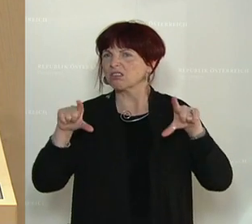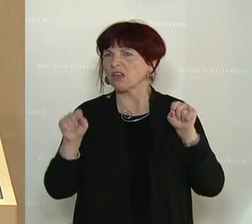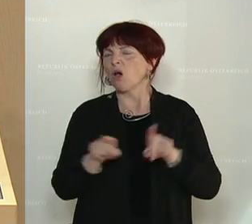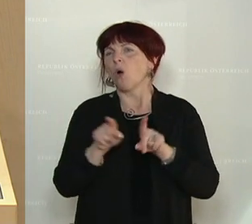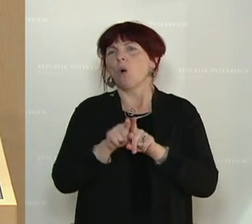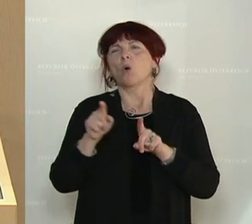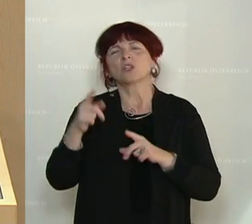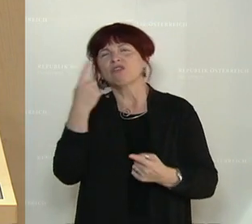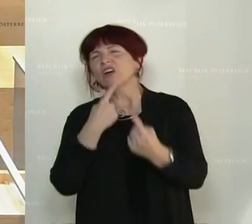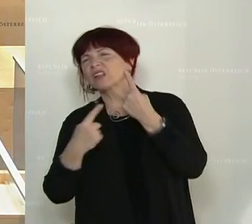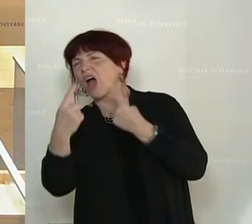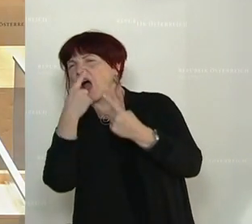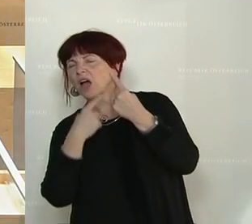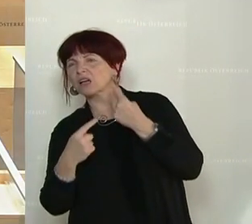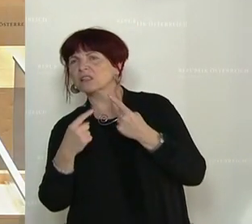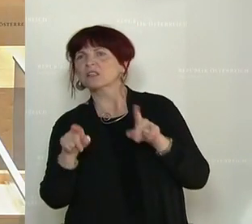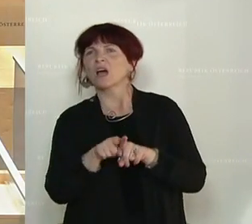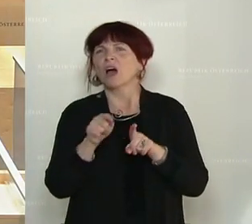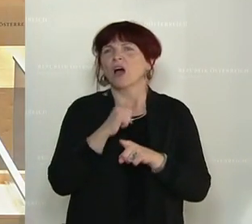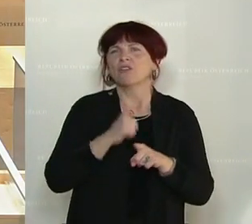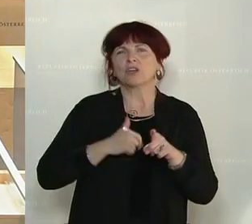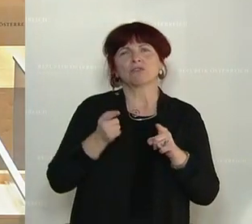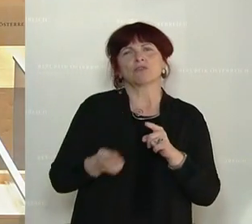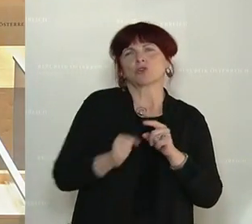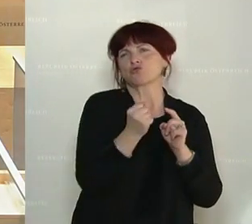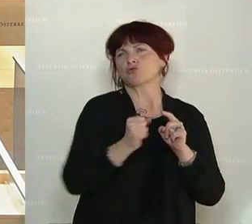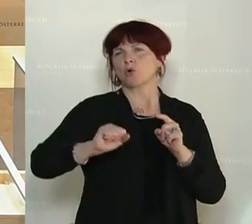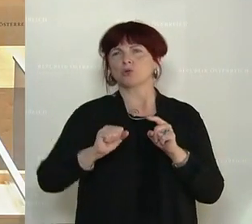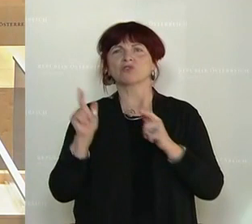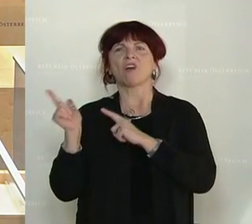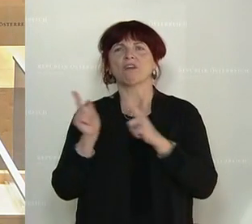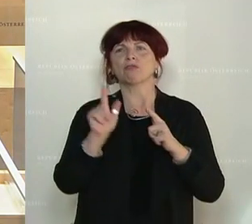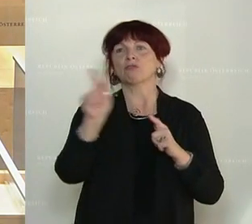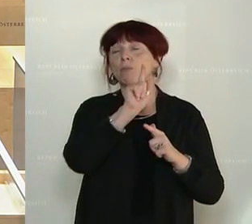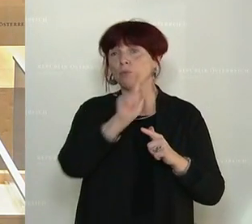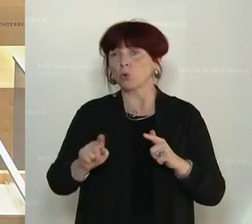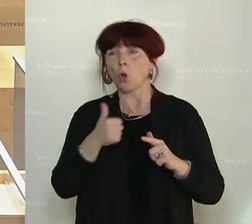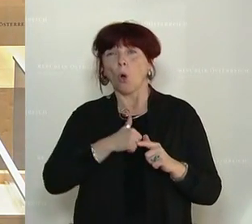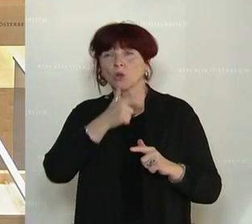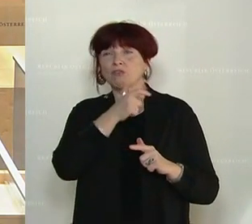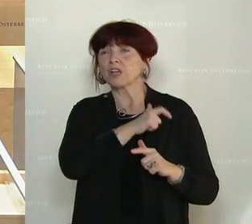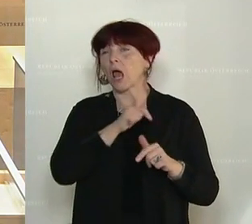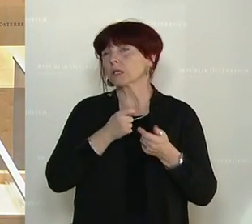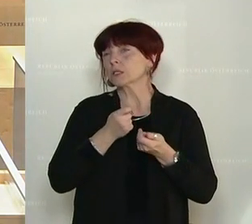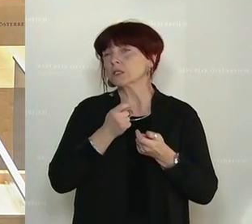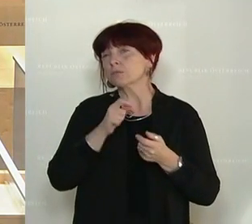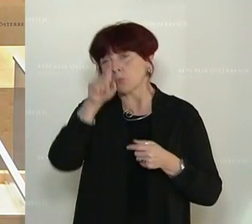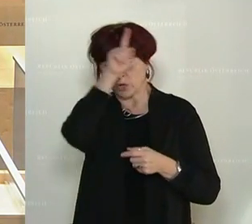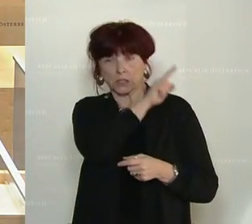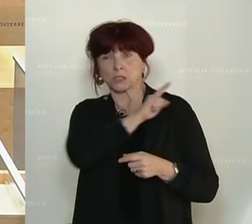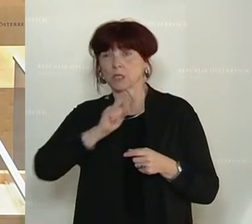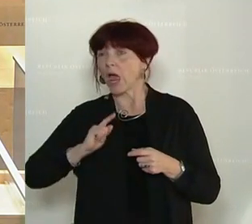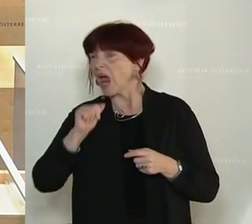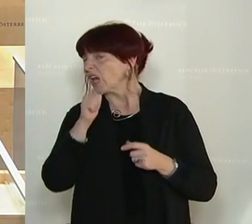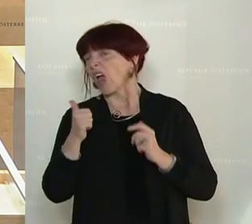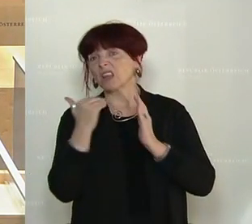beziehungsweise die Gründe von Amtshilfeersuchen der Finanzpolizei nicht gibt. Die Art ausweichende,